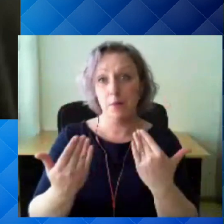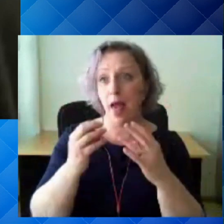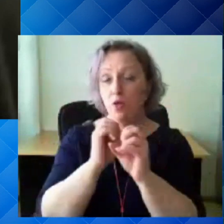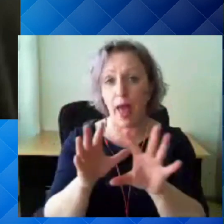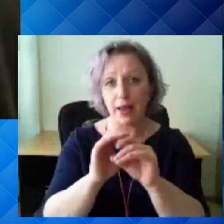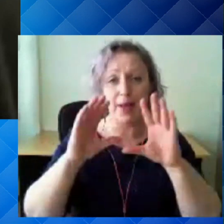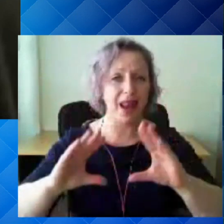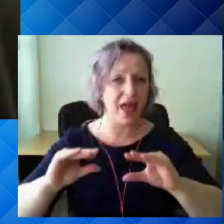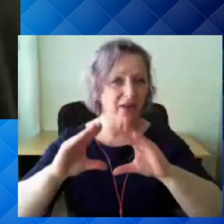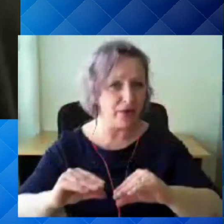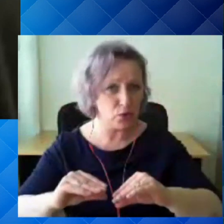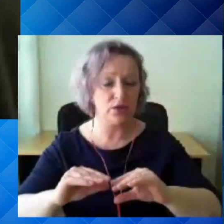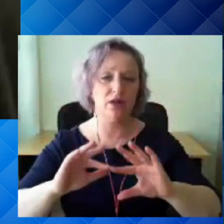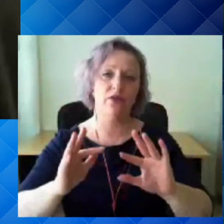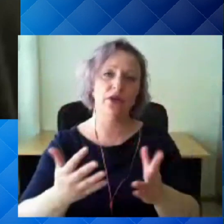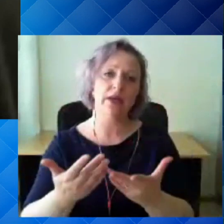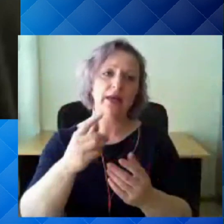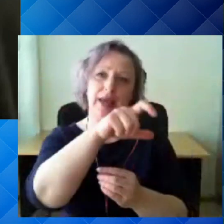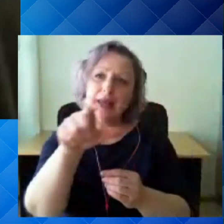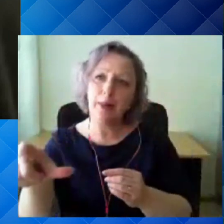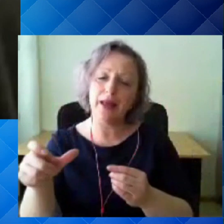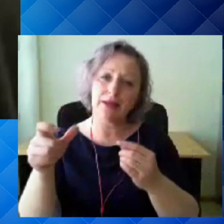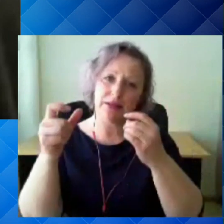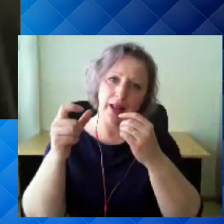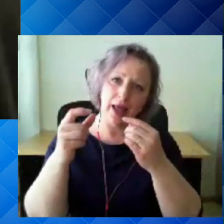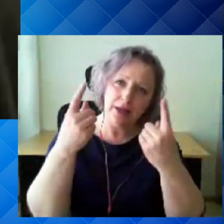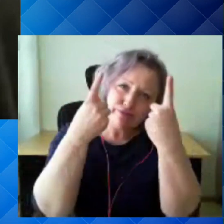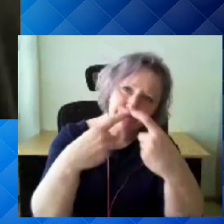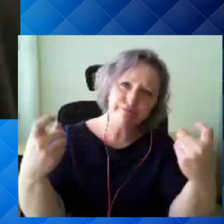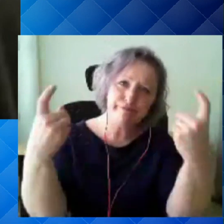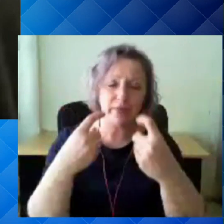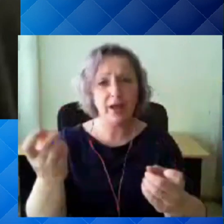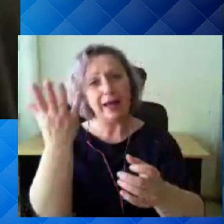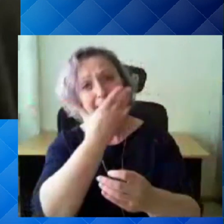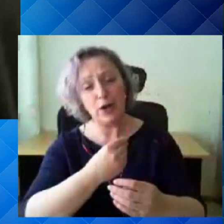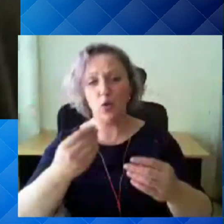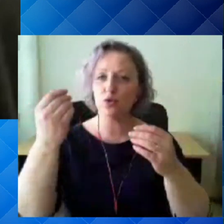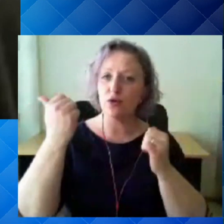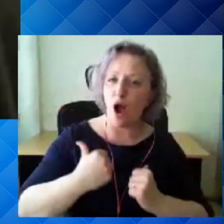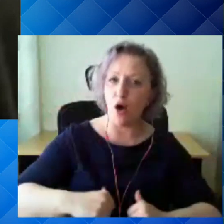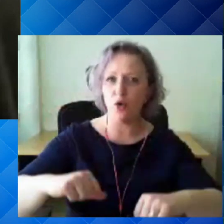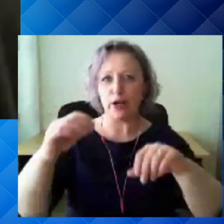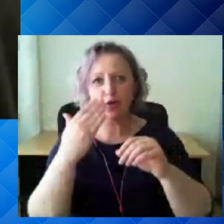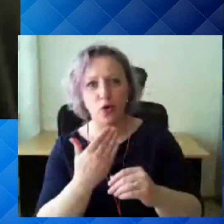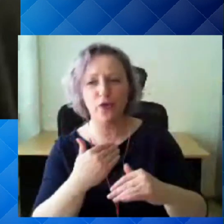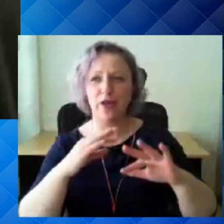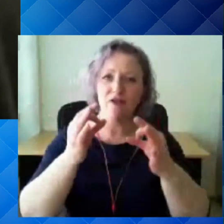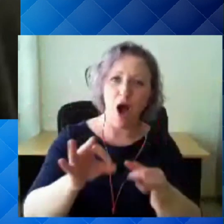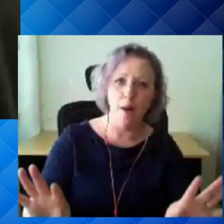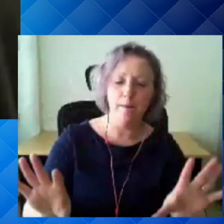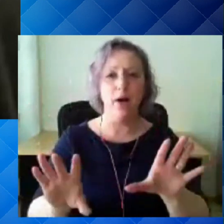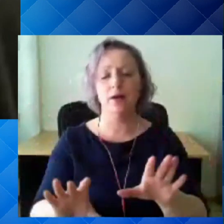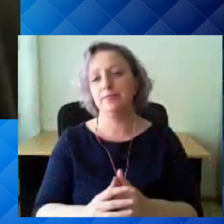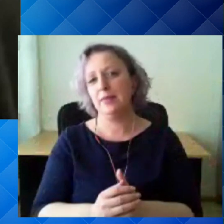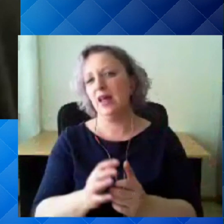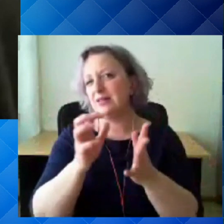leevendustest ja inimestele kommunikeerime sõnumeid ilusast, rahulikust, suvest ja vabadusest, siis